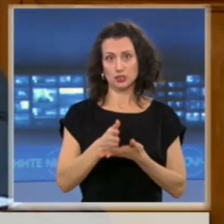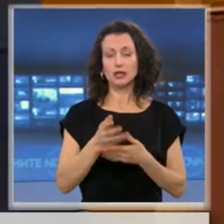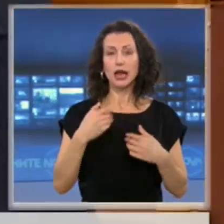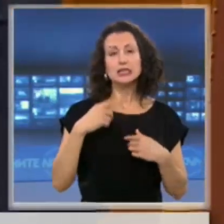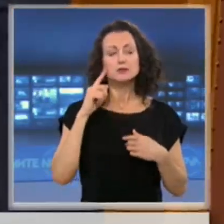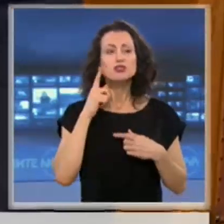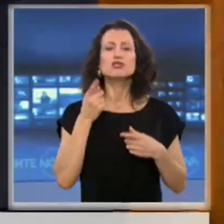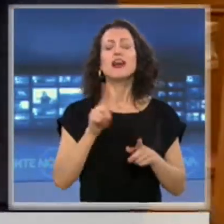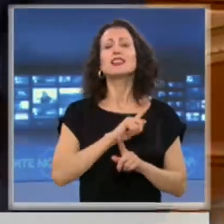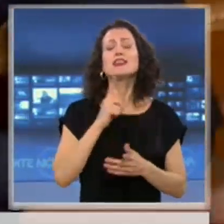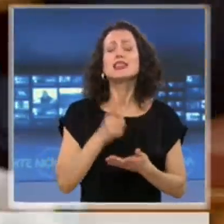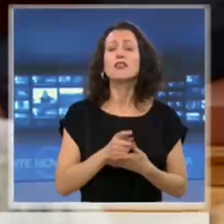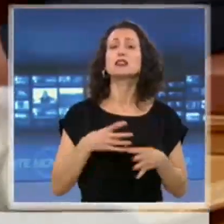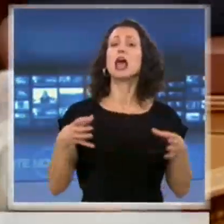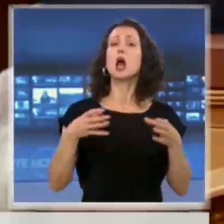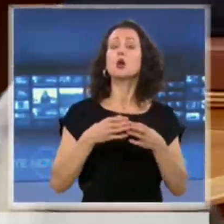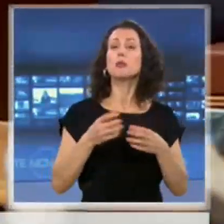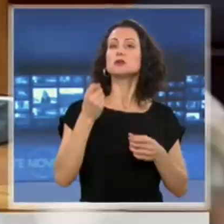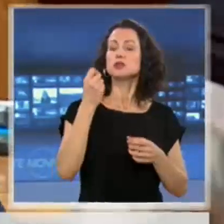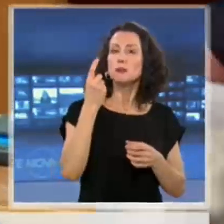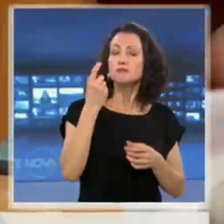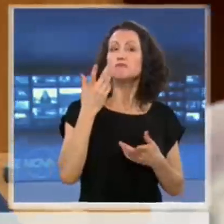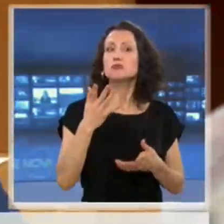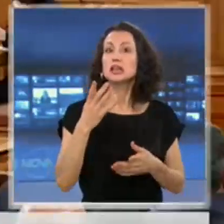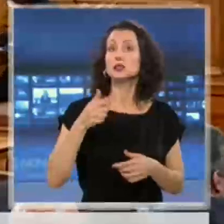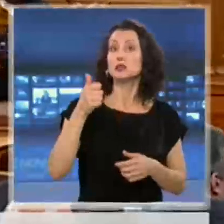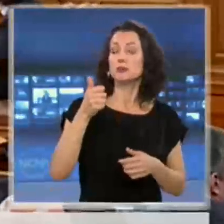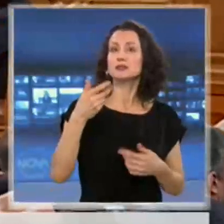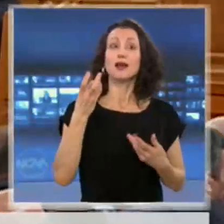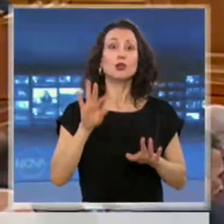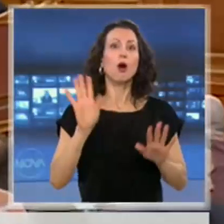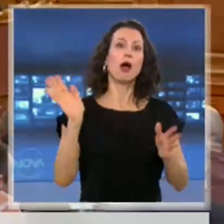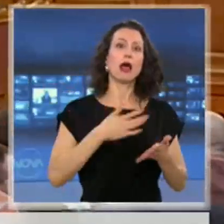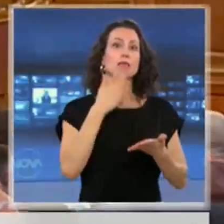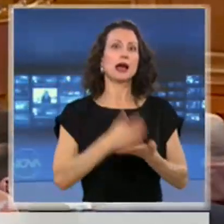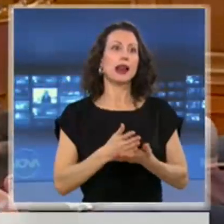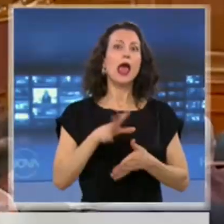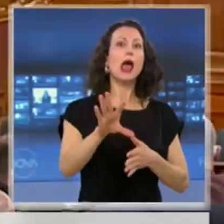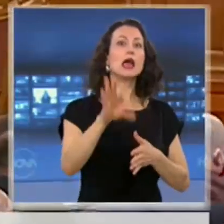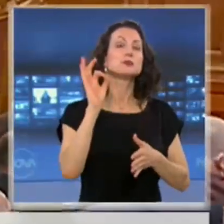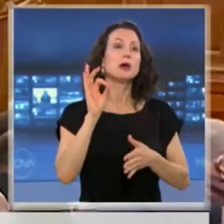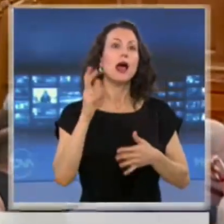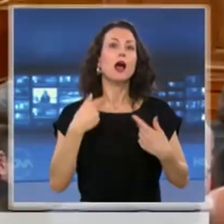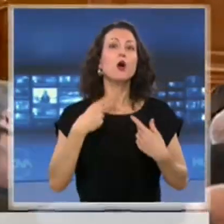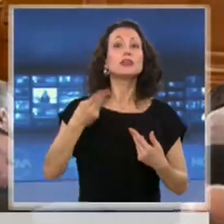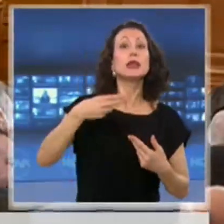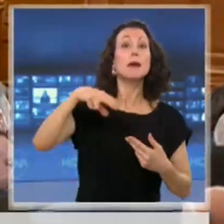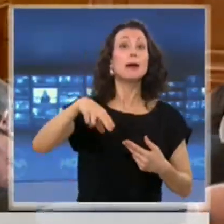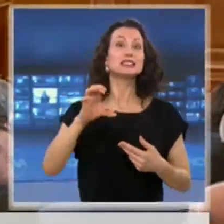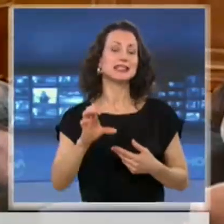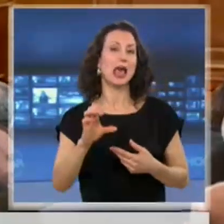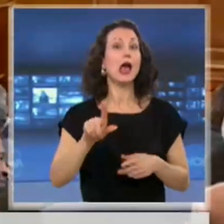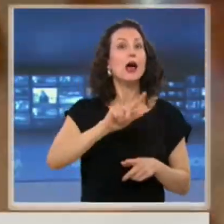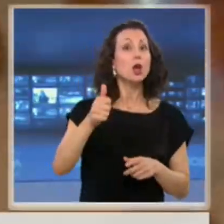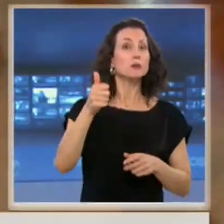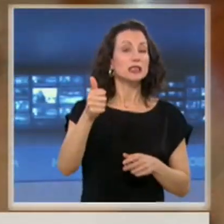БСП. Но той беше избран от радиците на ДПС, а не от левицата. Сега подлагам на гласуване предложението парламентарната група